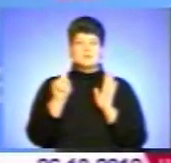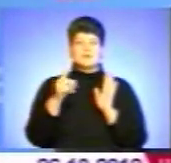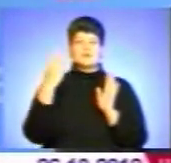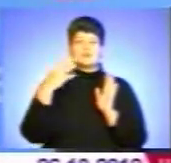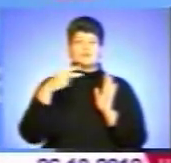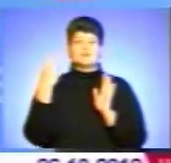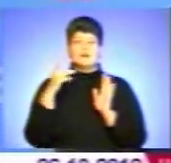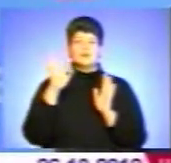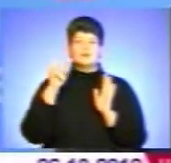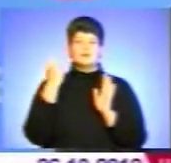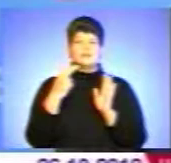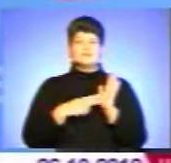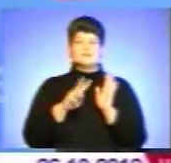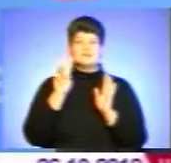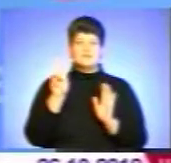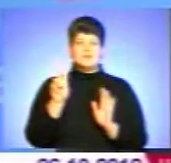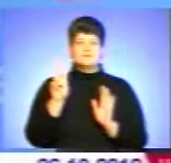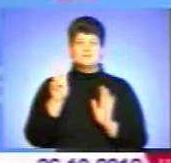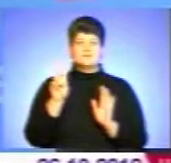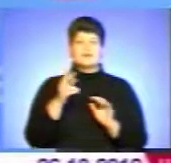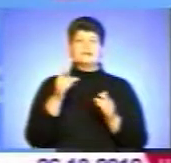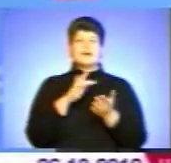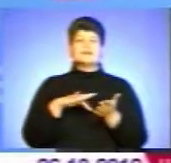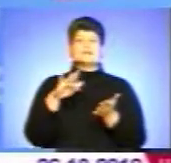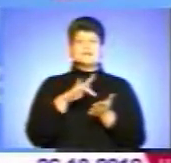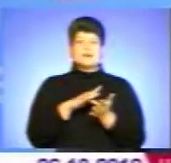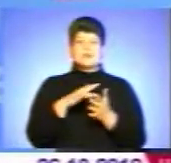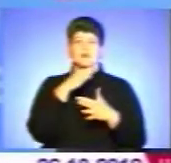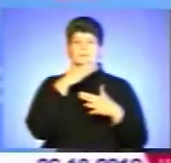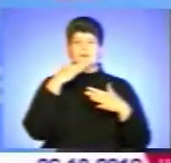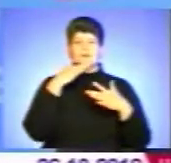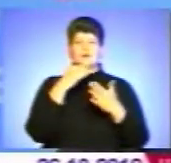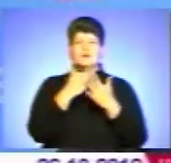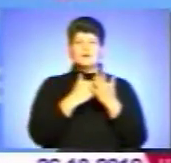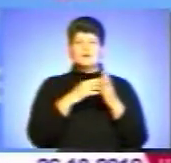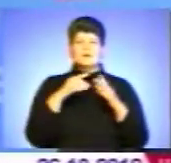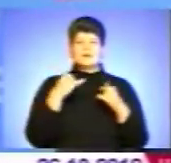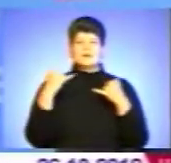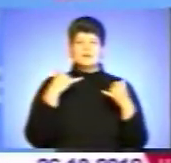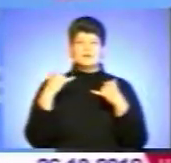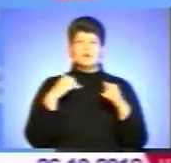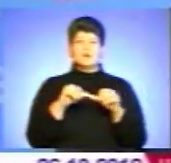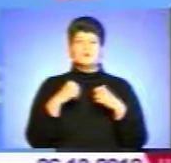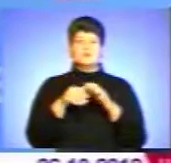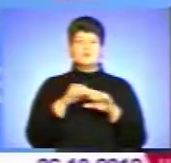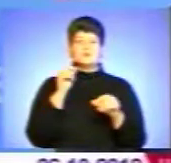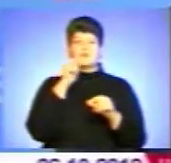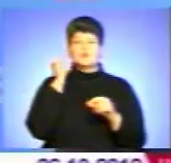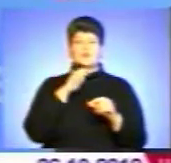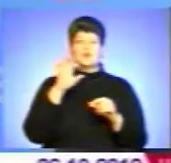01 72 та центральна багатоканальна лінія Комітету виборців України